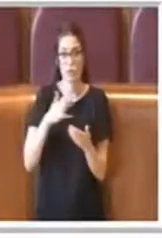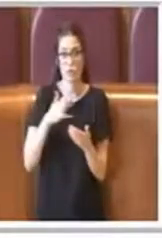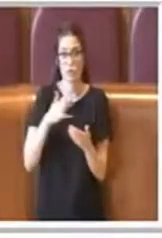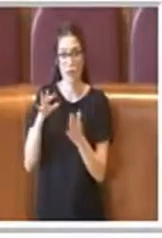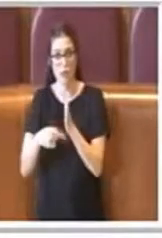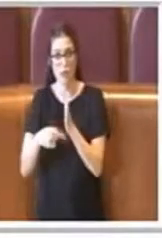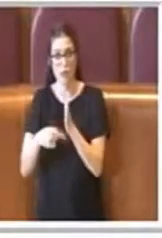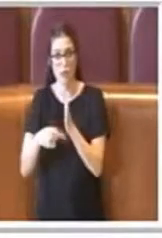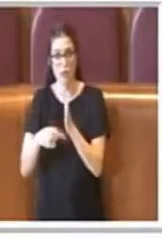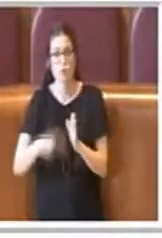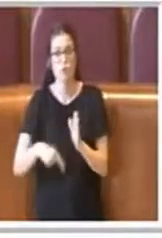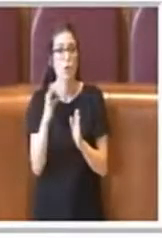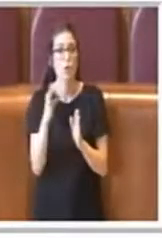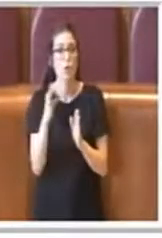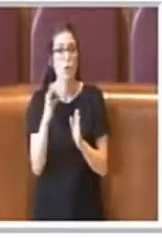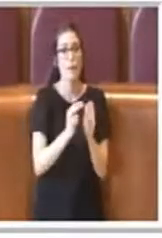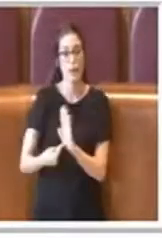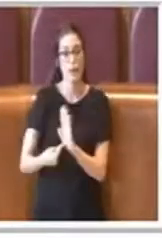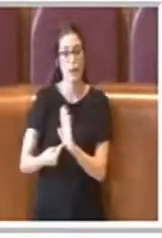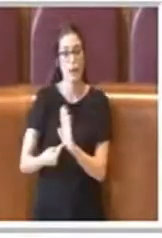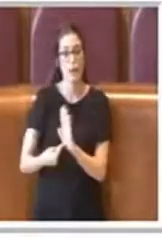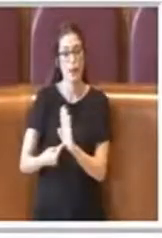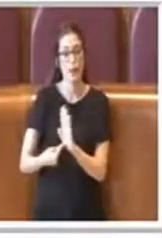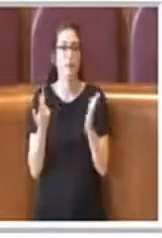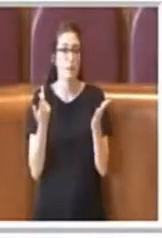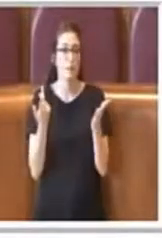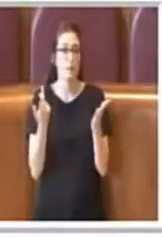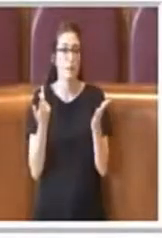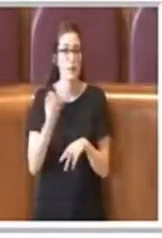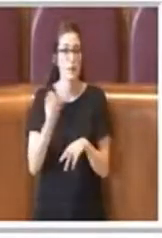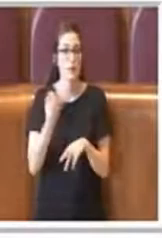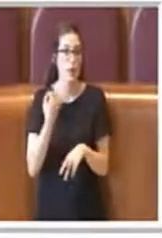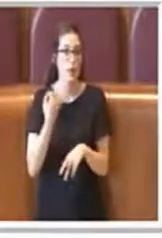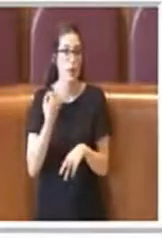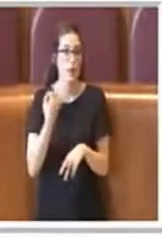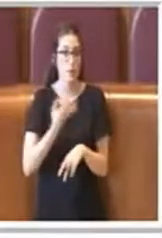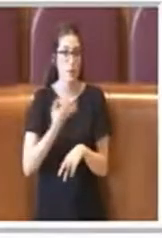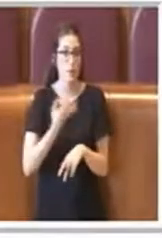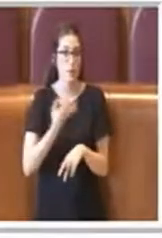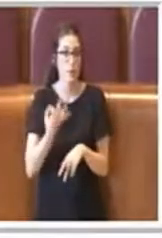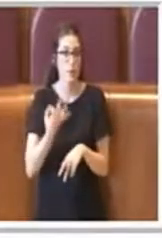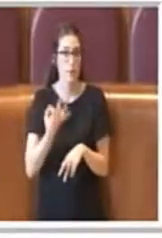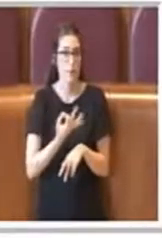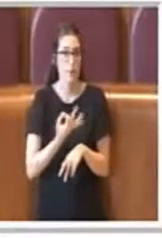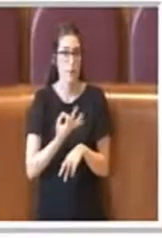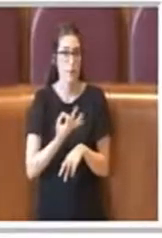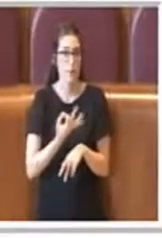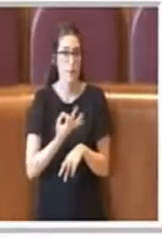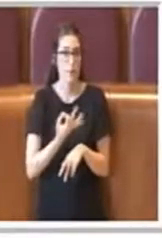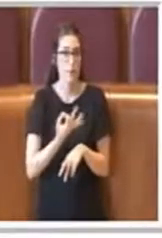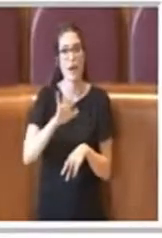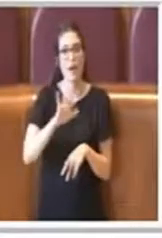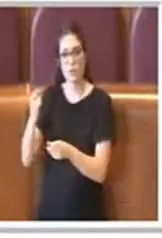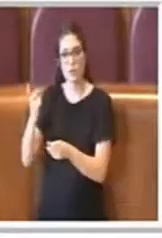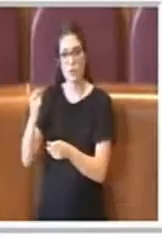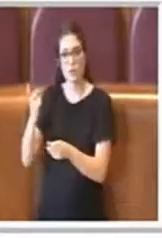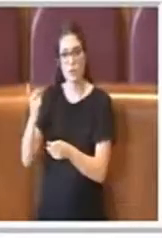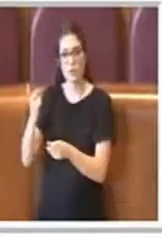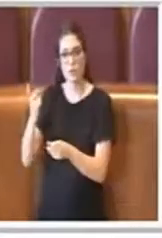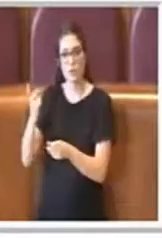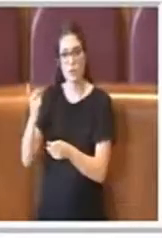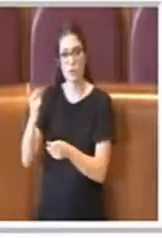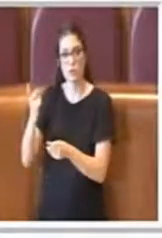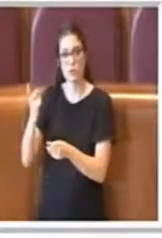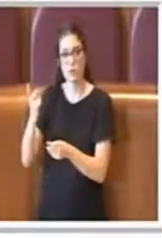emendamenti come sempre anche da altre forze politiche, però su